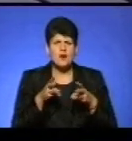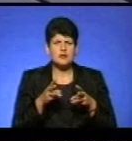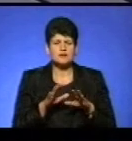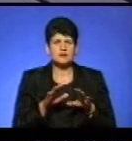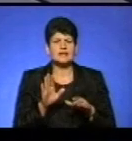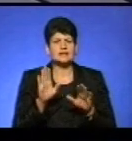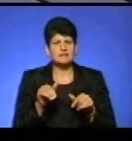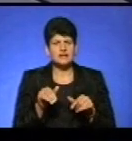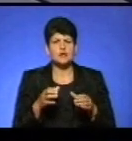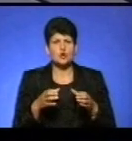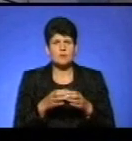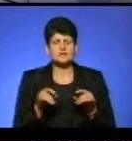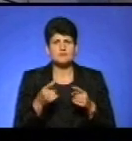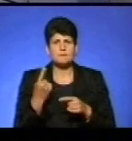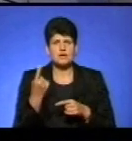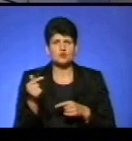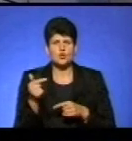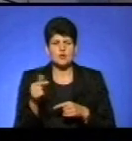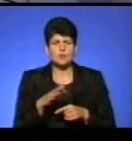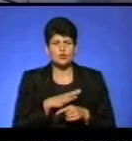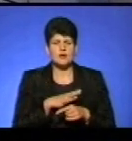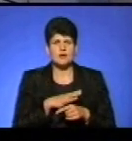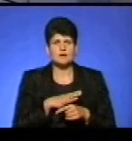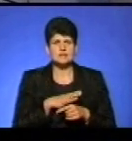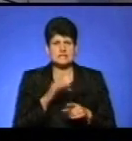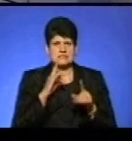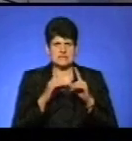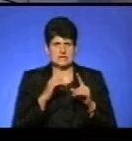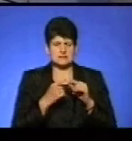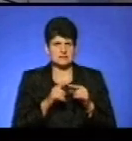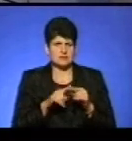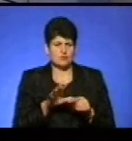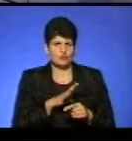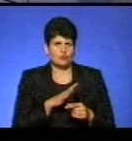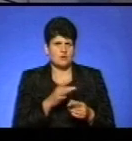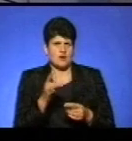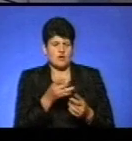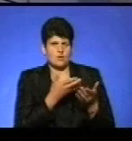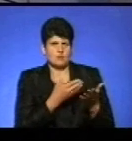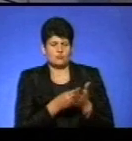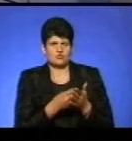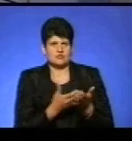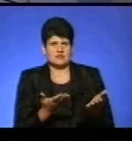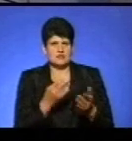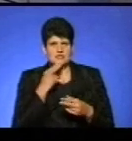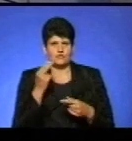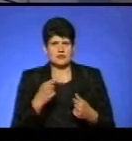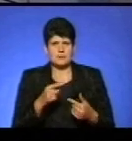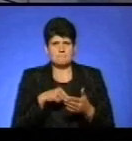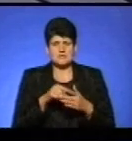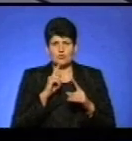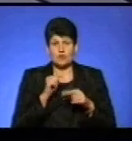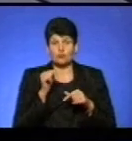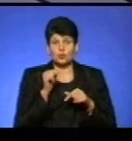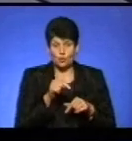перепрошуємо, громада створилася, 1 грудня була перша сесія. Тобто, це було на отриманні районного бюджету. І ви не звинувачуйте, будь ласка, міської ради в